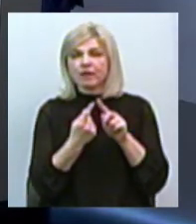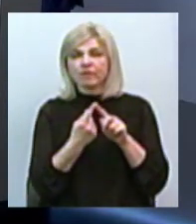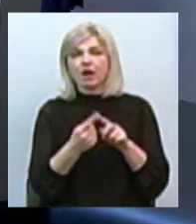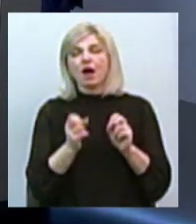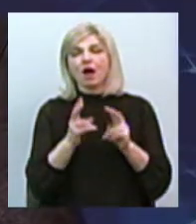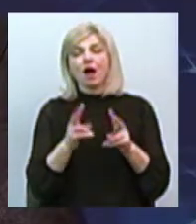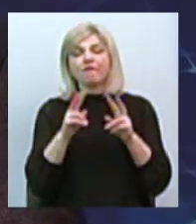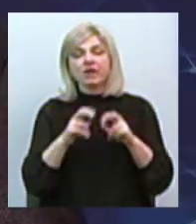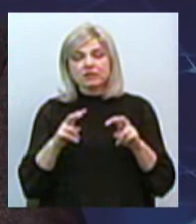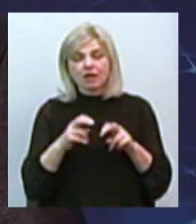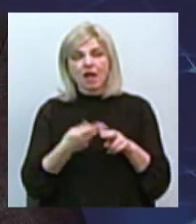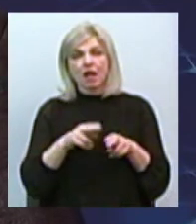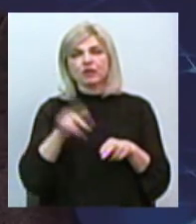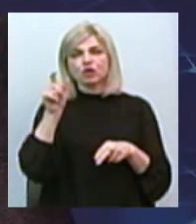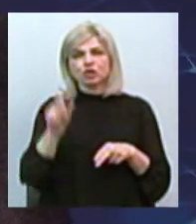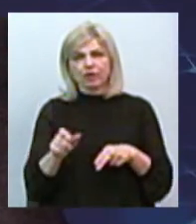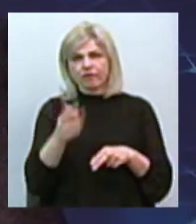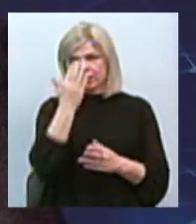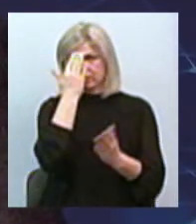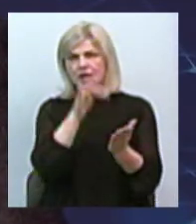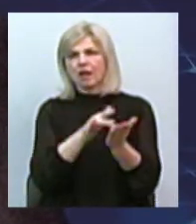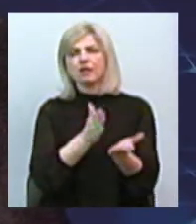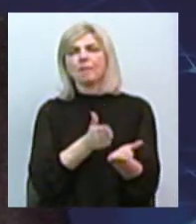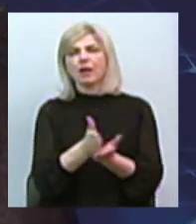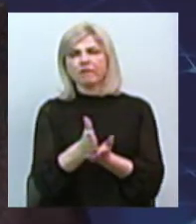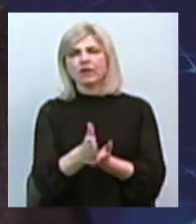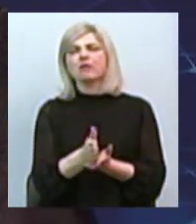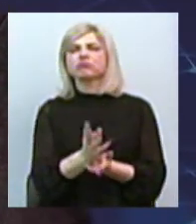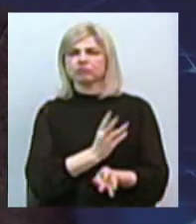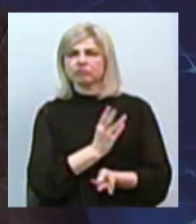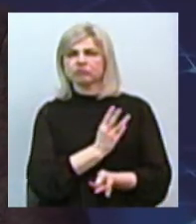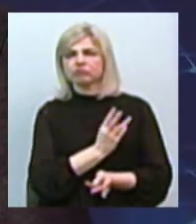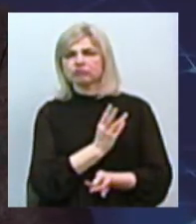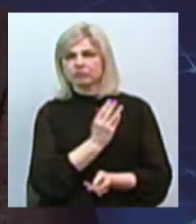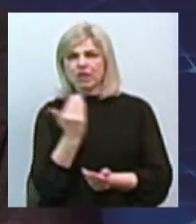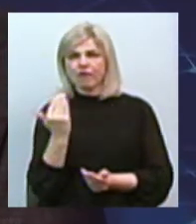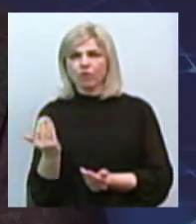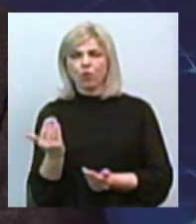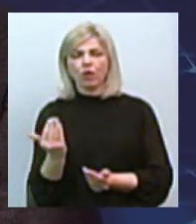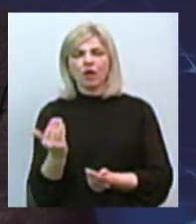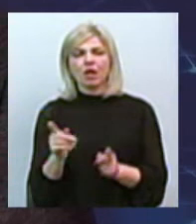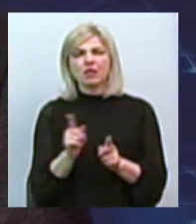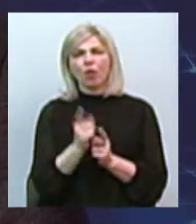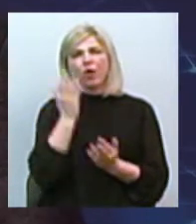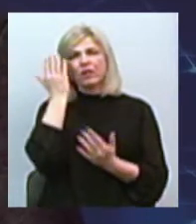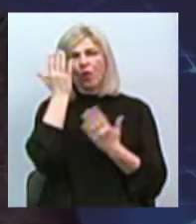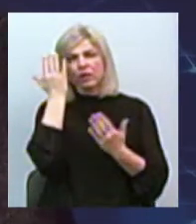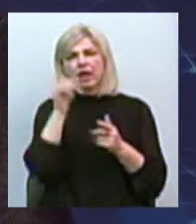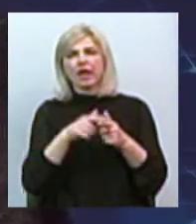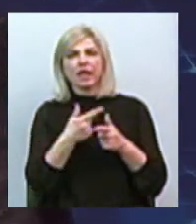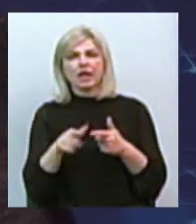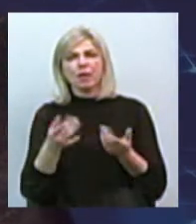вияснилось, що цей чоловік действував целенаправленно і намеренно. Т.е. це його, не знаю, ідеологічна чи просто